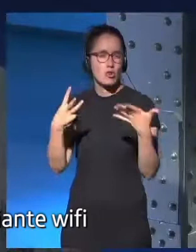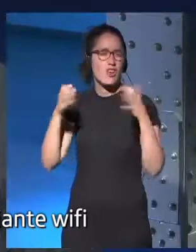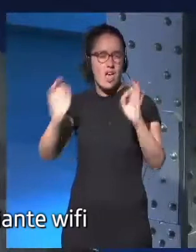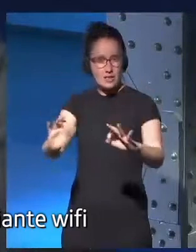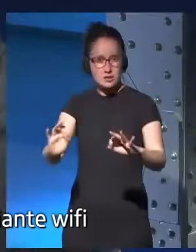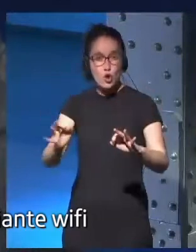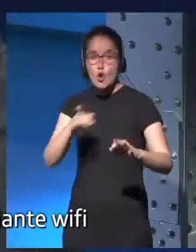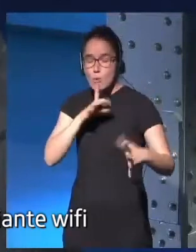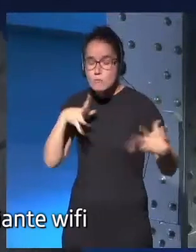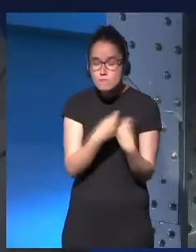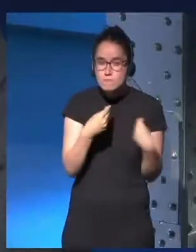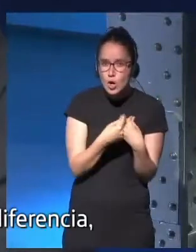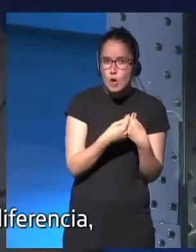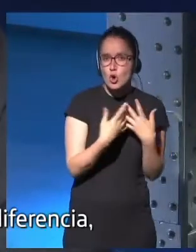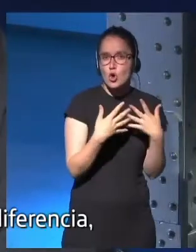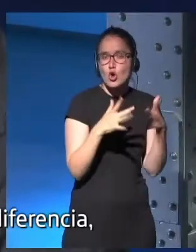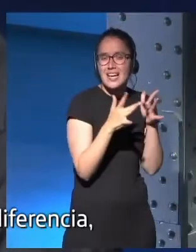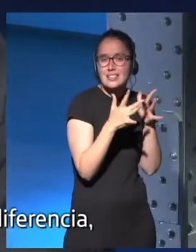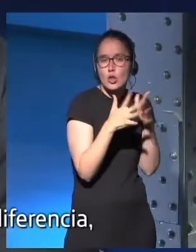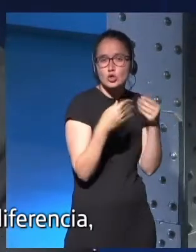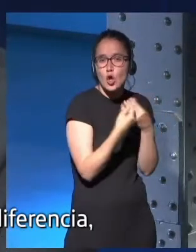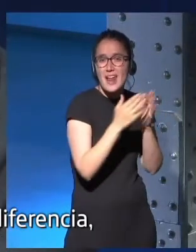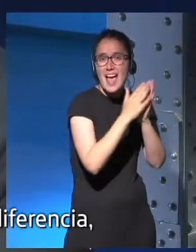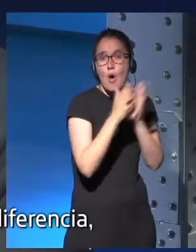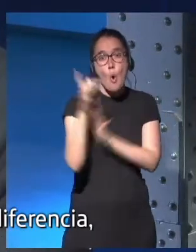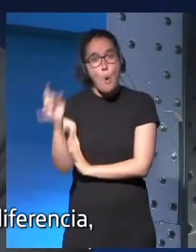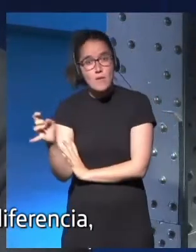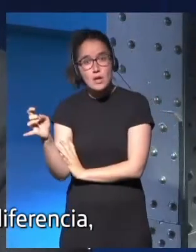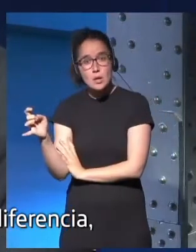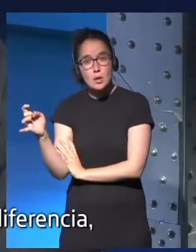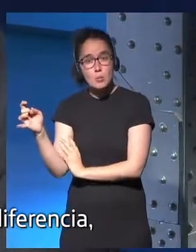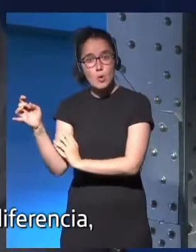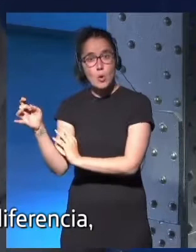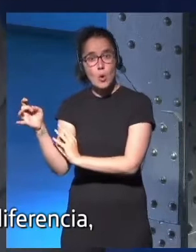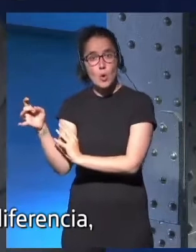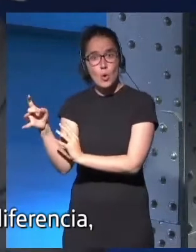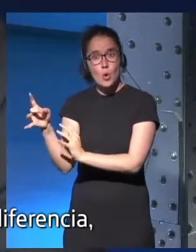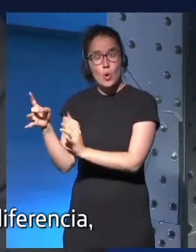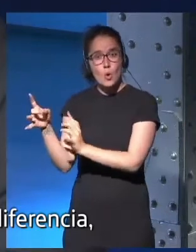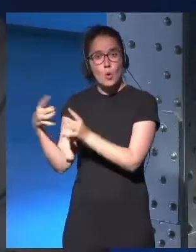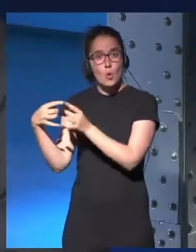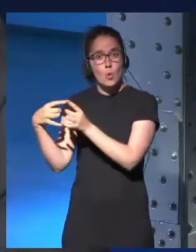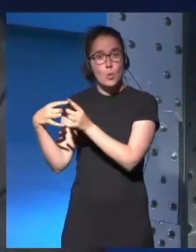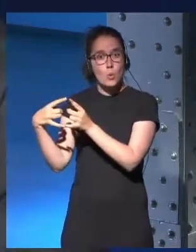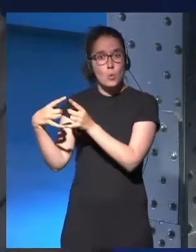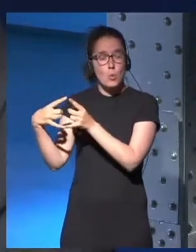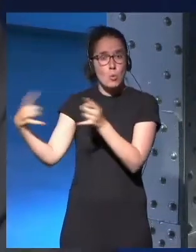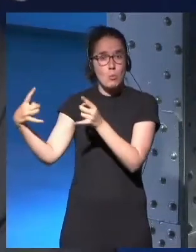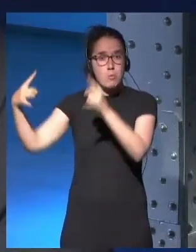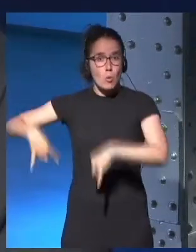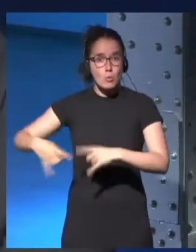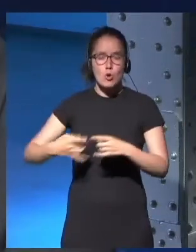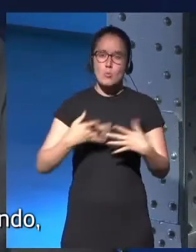connecté, pas avec le Wi-Fi, mais connecté vous et moi, avec un léger décalage, connecté